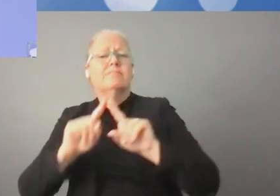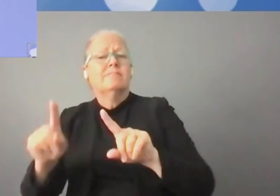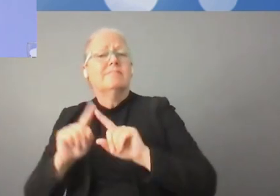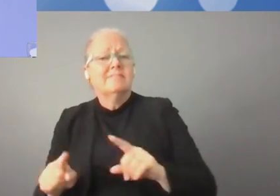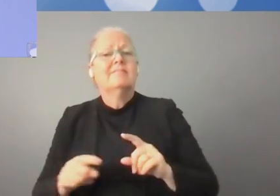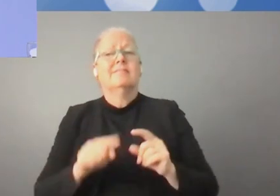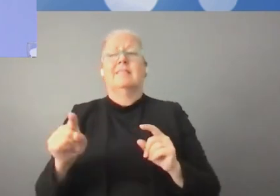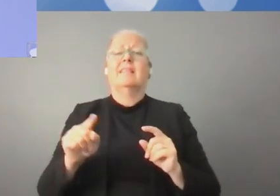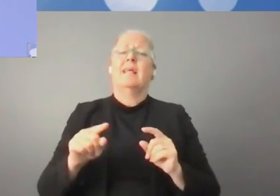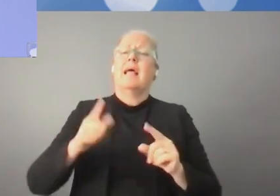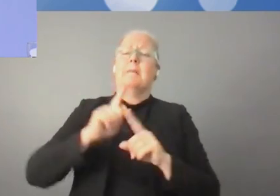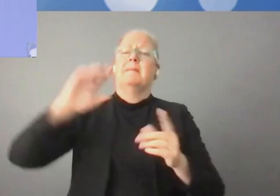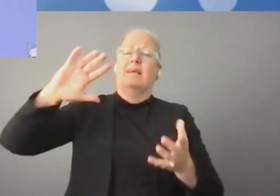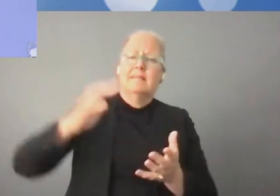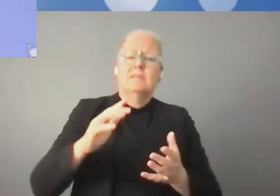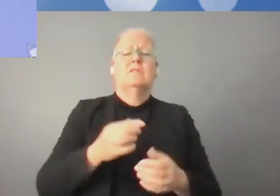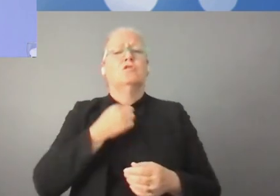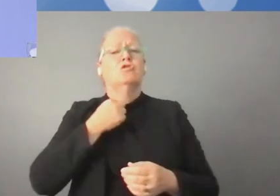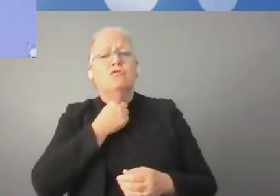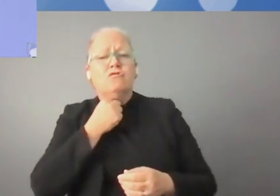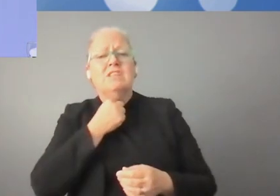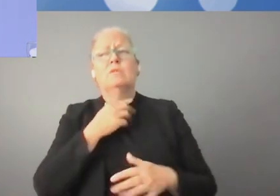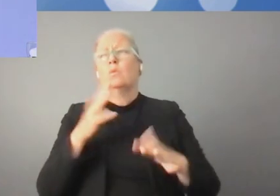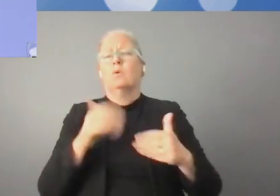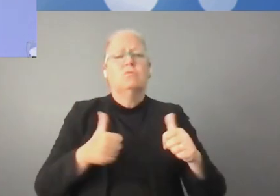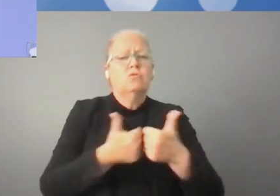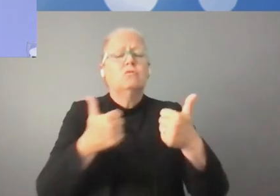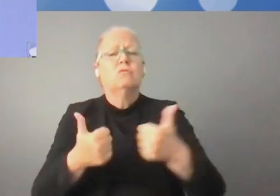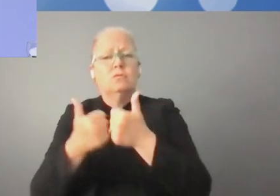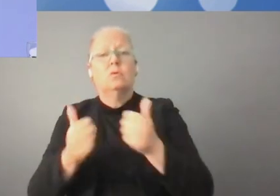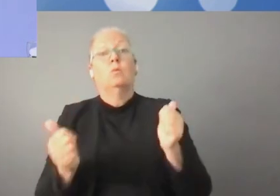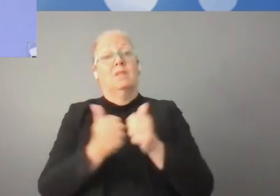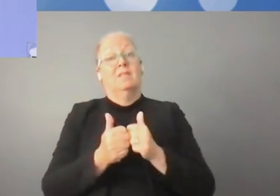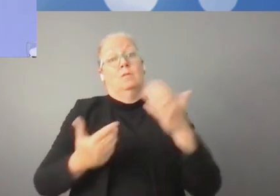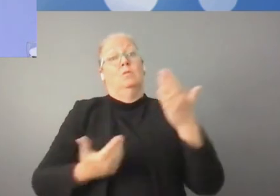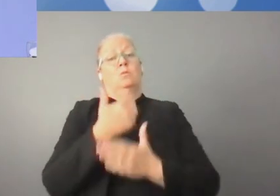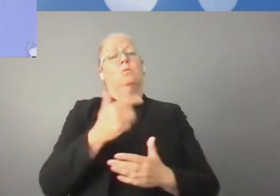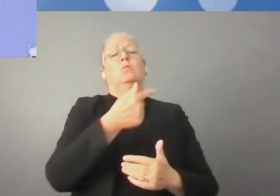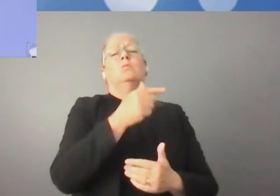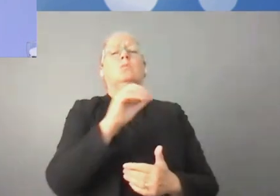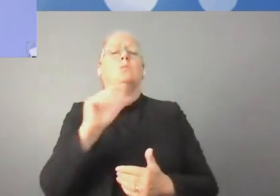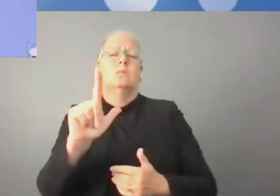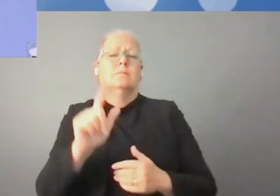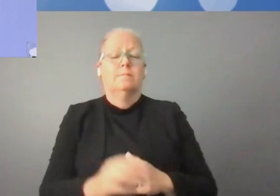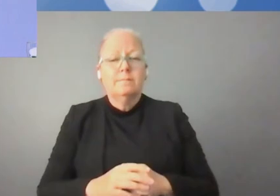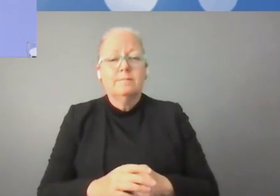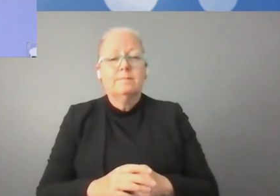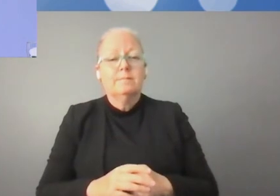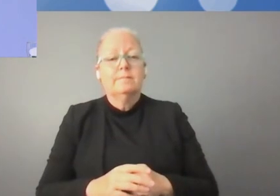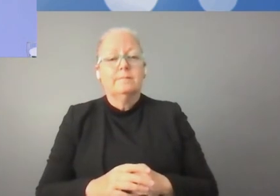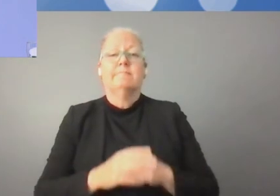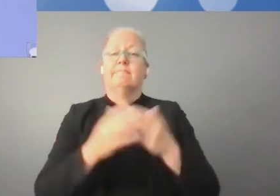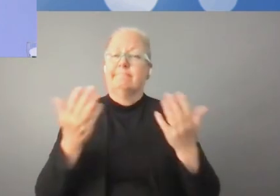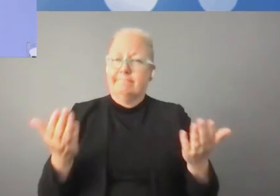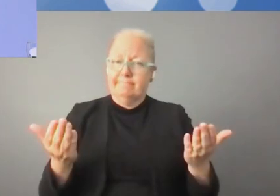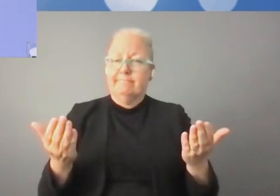grâce aux nouvelles technologies, nous voulons minimaliser les risques et les